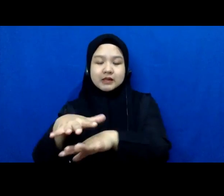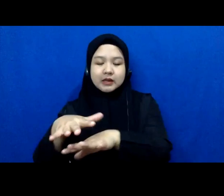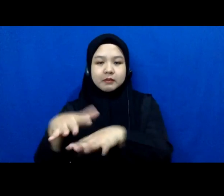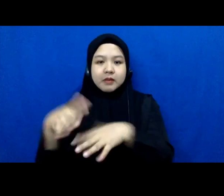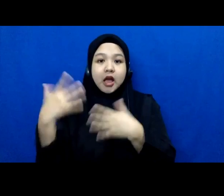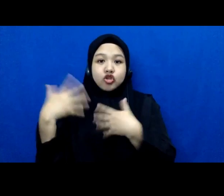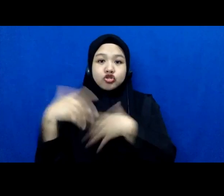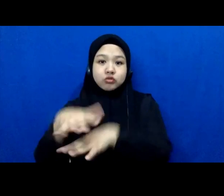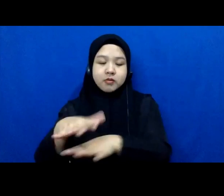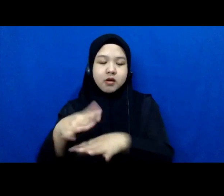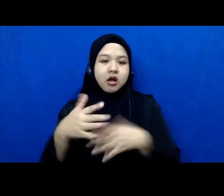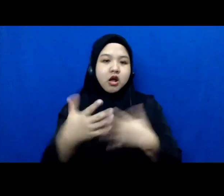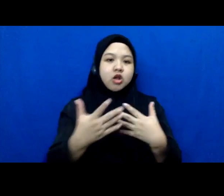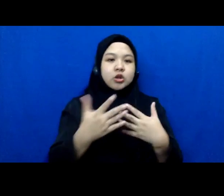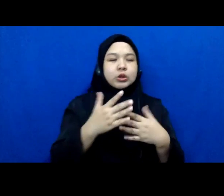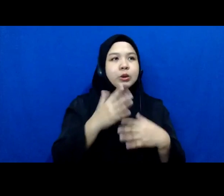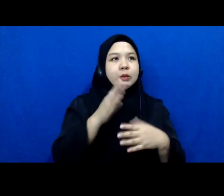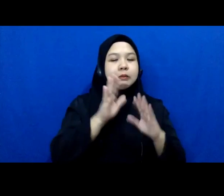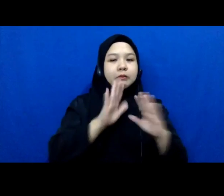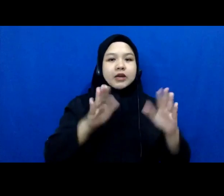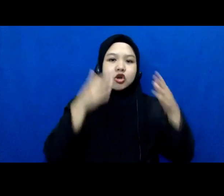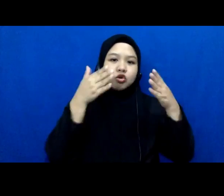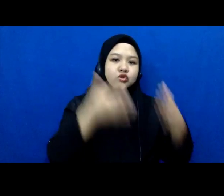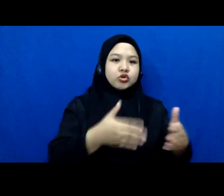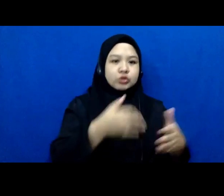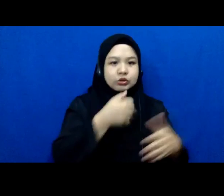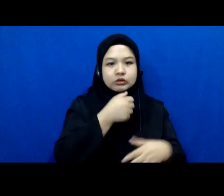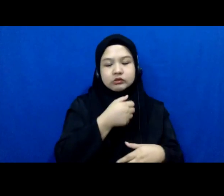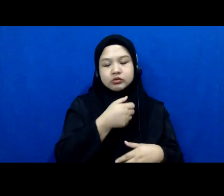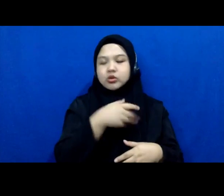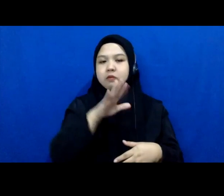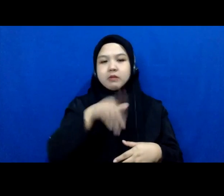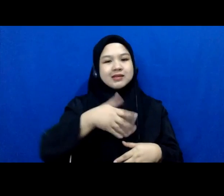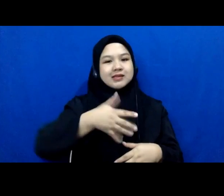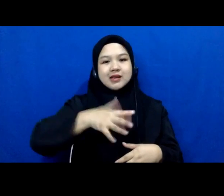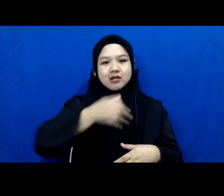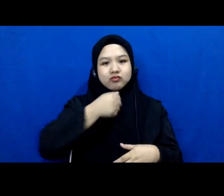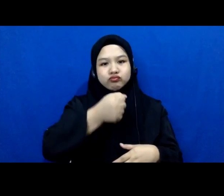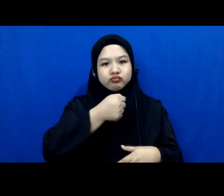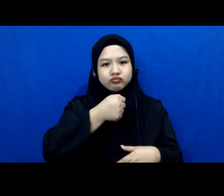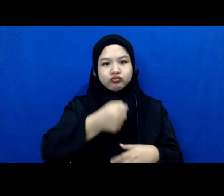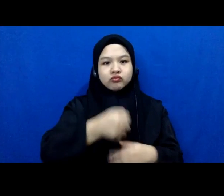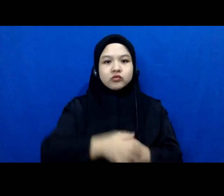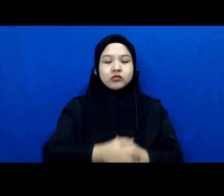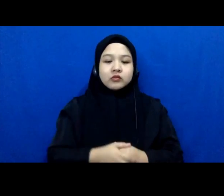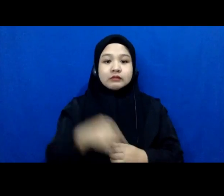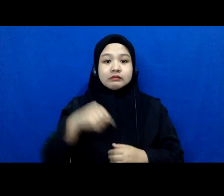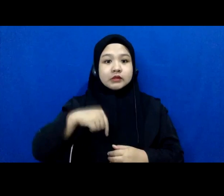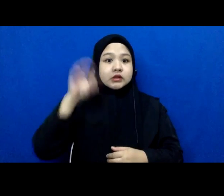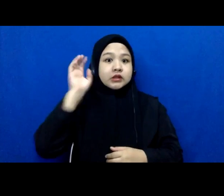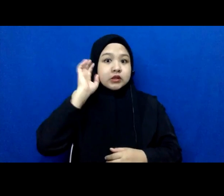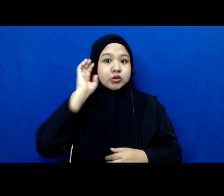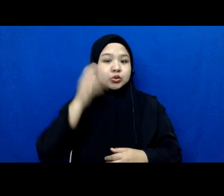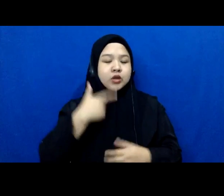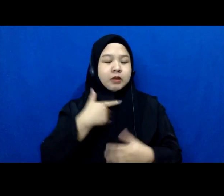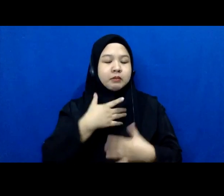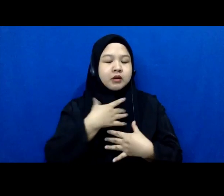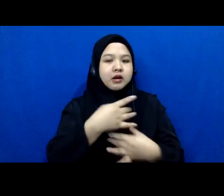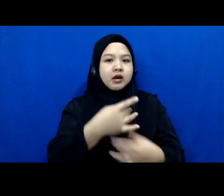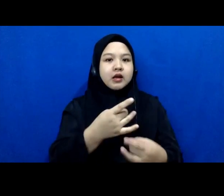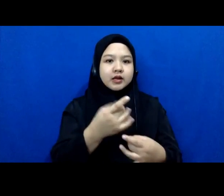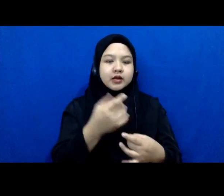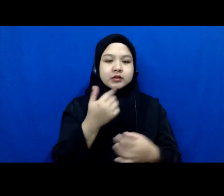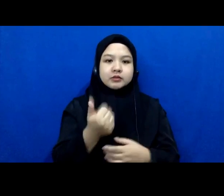meliput isu disabilitas seperti itu Nah padahal isu ini sangat menarik dan sangat kompleks untuk di